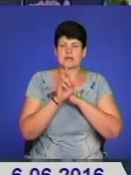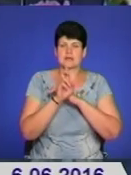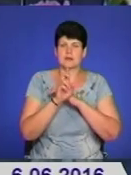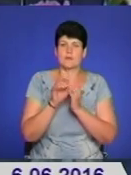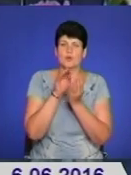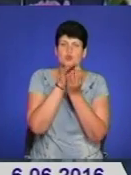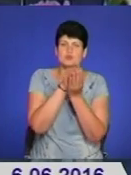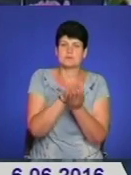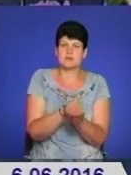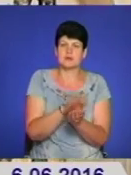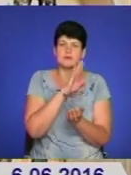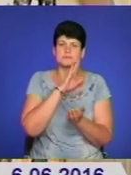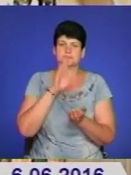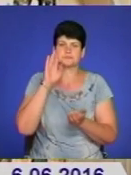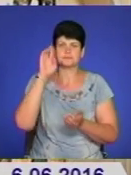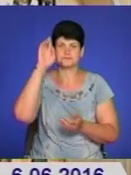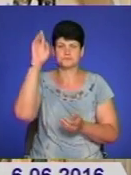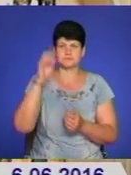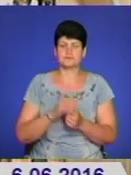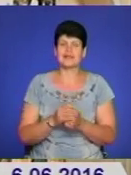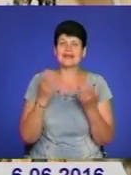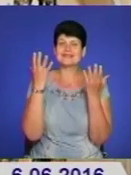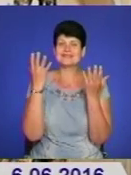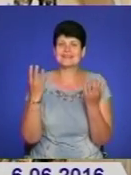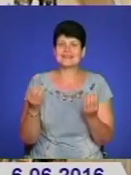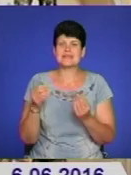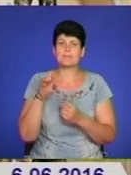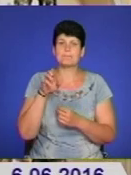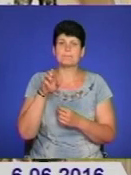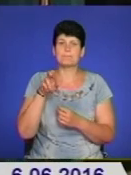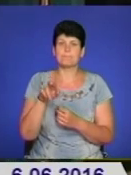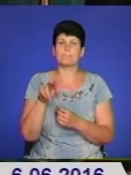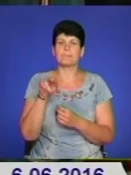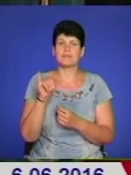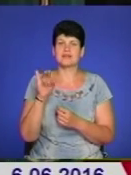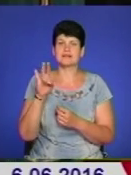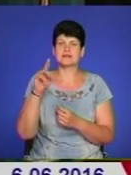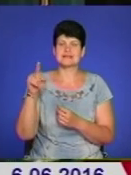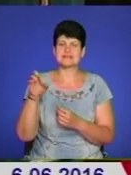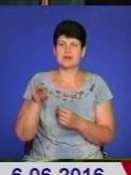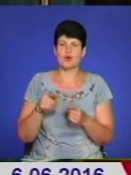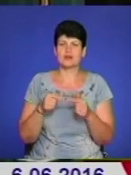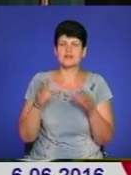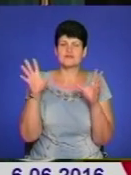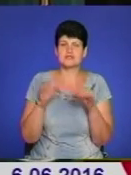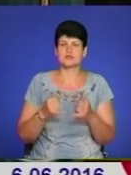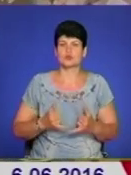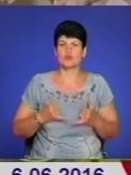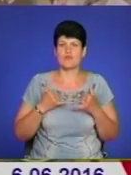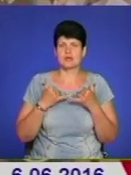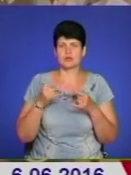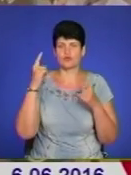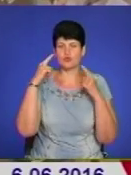Більше – дивимося далі. Дні Пінзеля у Бучачі організували спільними зусиллями усі шанувальники творчості видатного